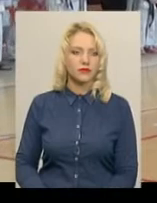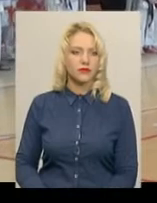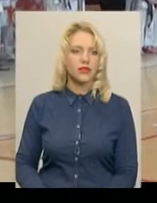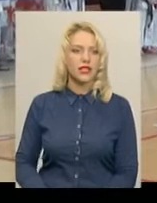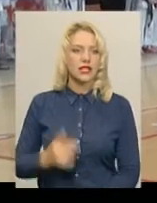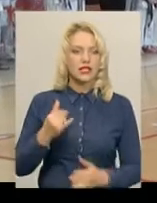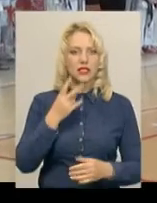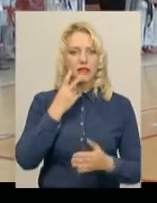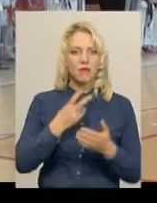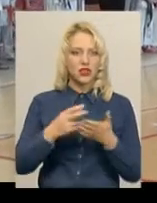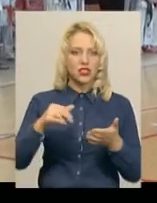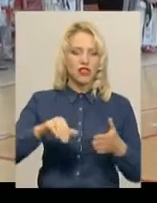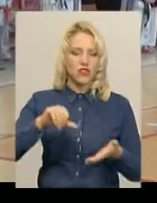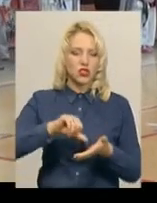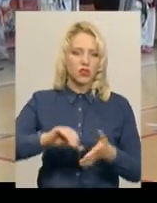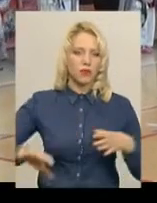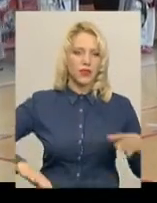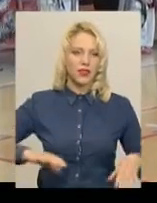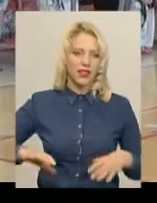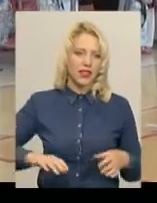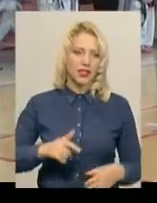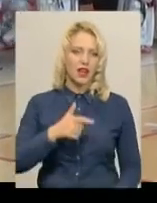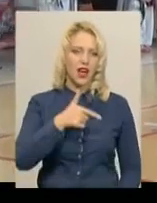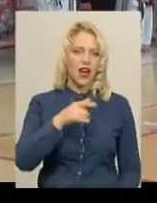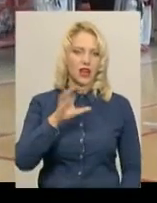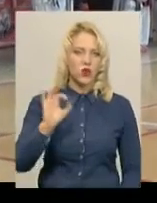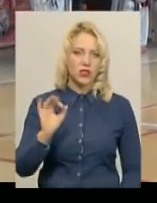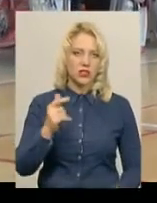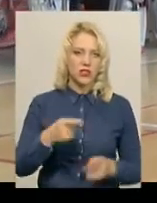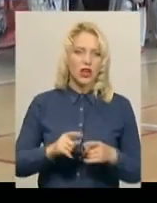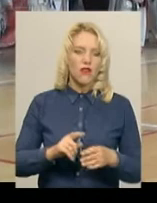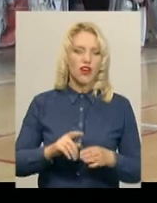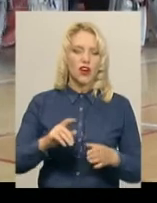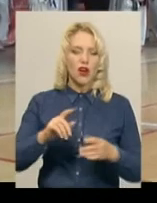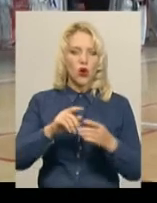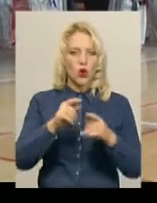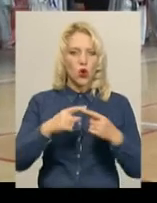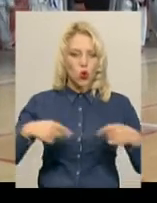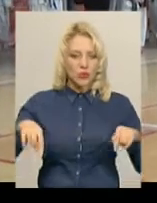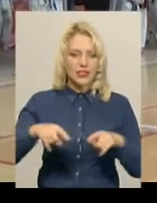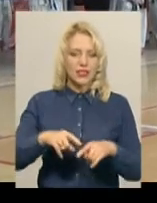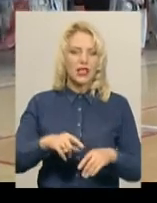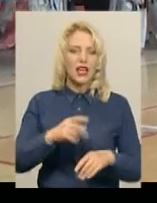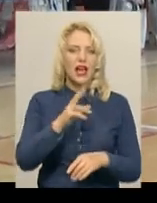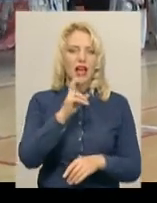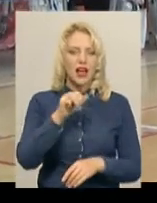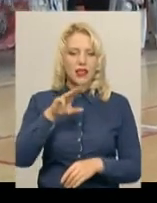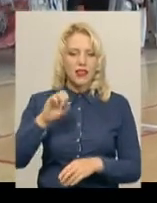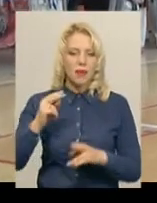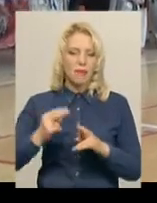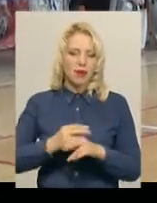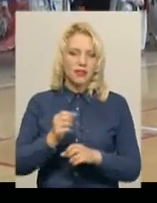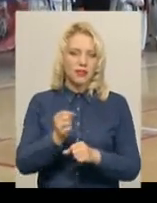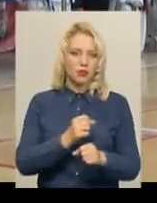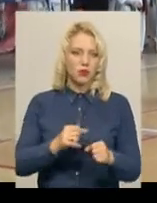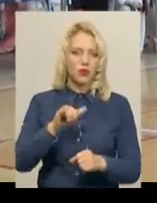Зараз ви бачите виступ тренера школи Самсонправо Гаррія Осідлевича в розділі «Ката зі зброєю». У цьому розділі та в «Ката без зброї», каже учасник Кубка Європи,